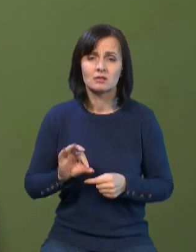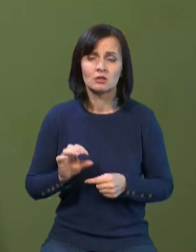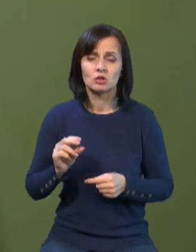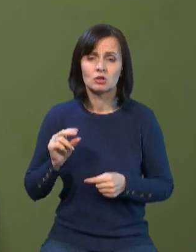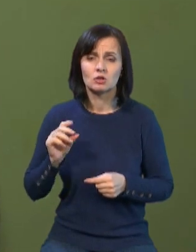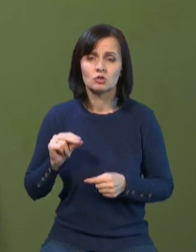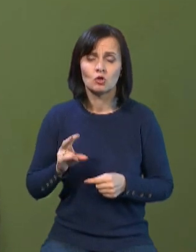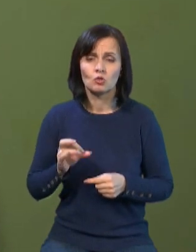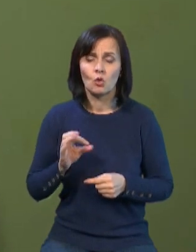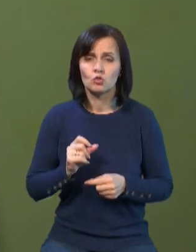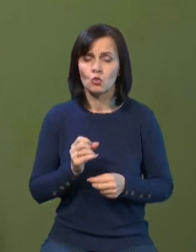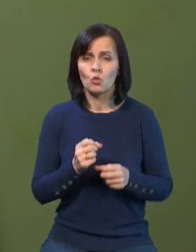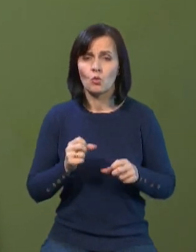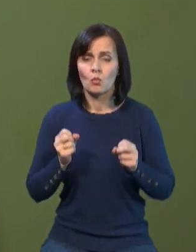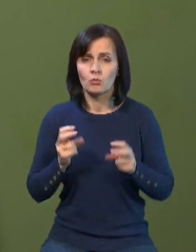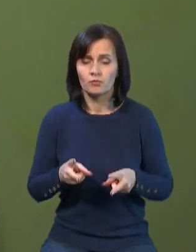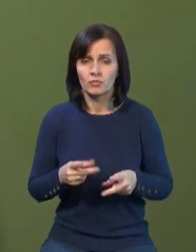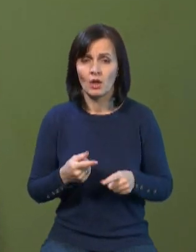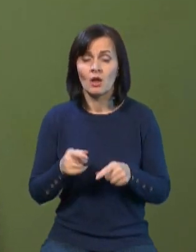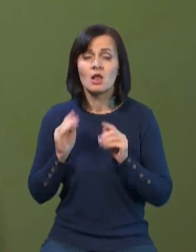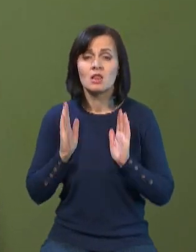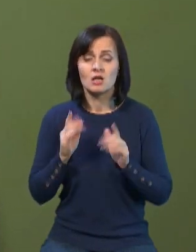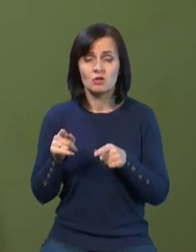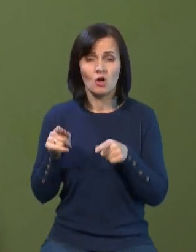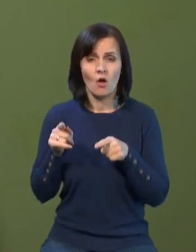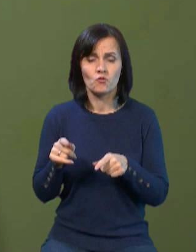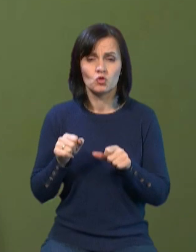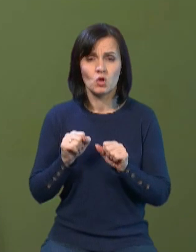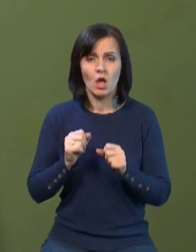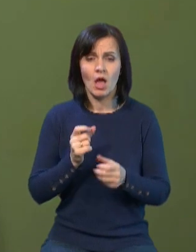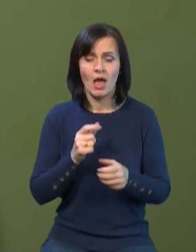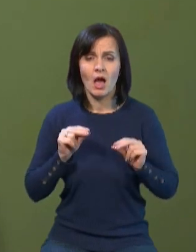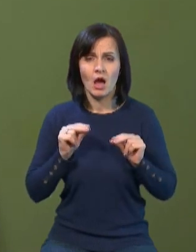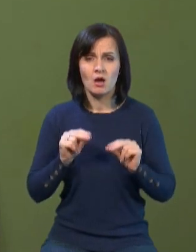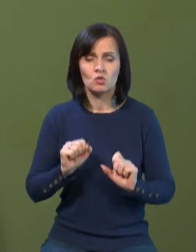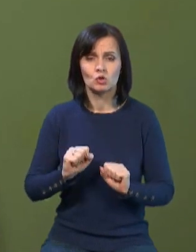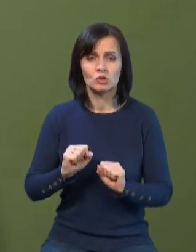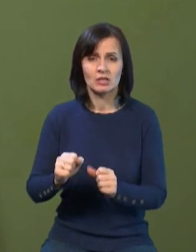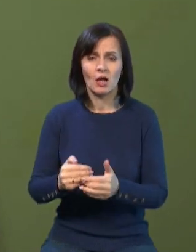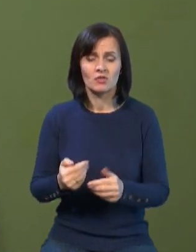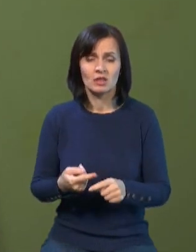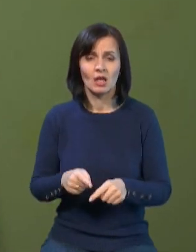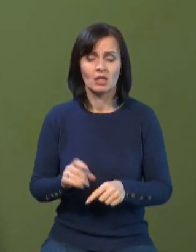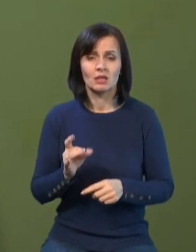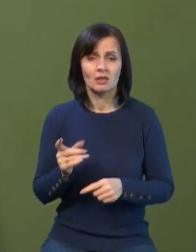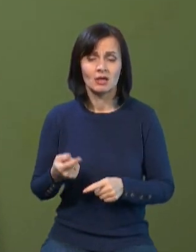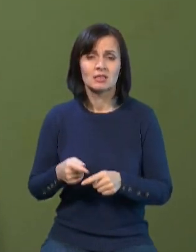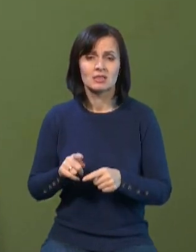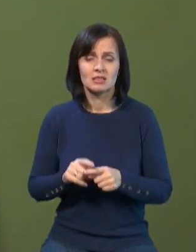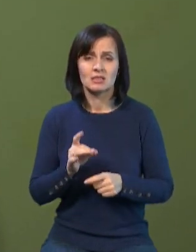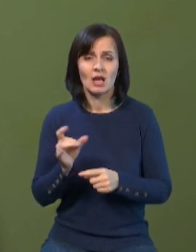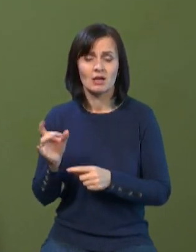гарантують максимально ефективну оборону від балістичних ракет. Справа в тому, що ці ракети «МСІ»